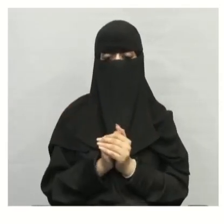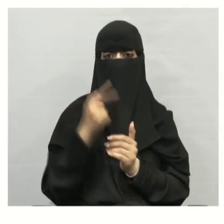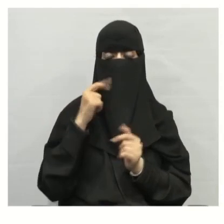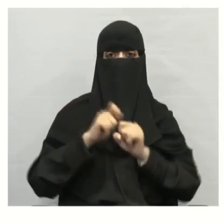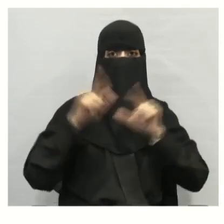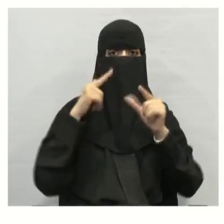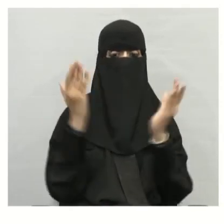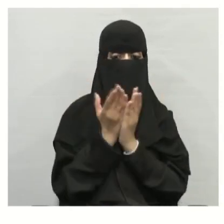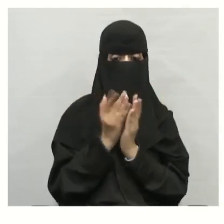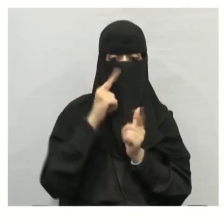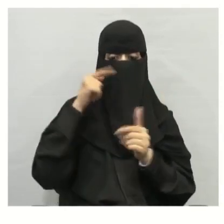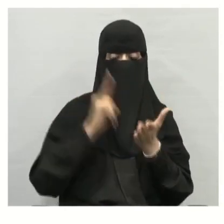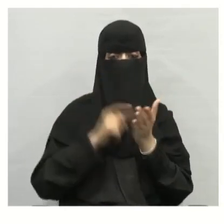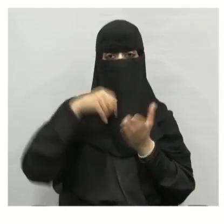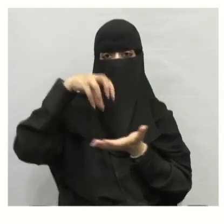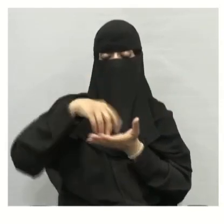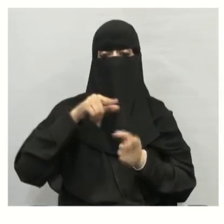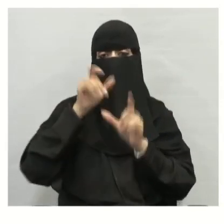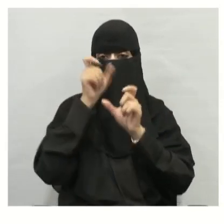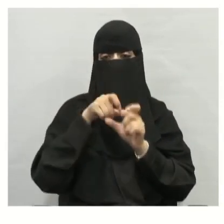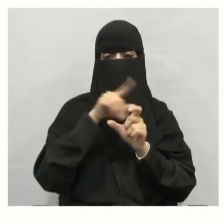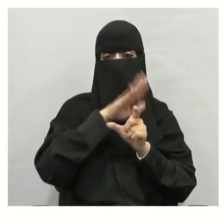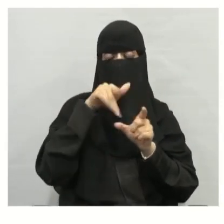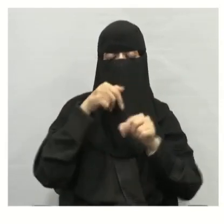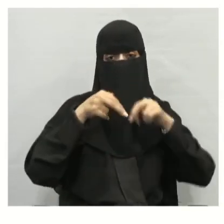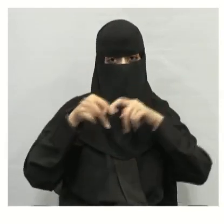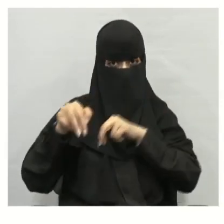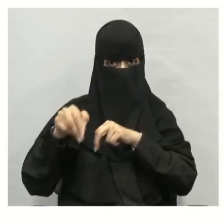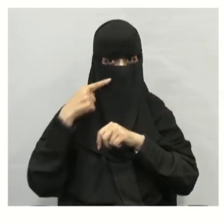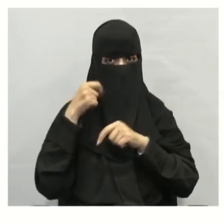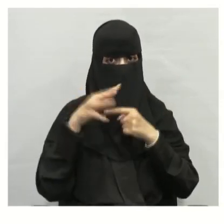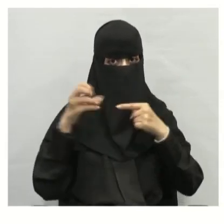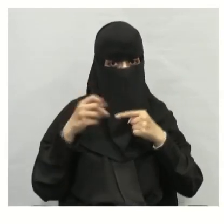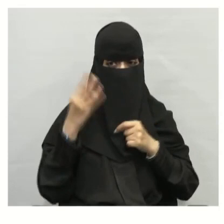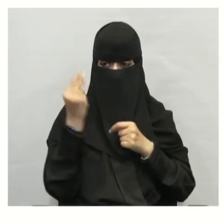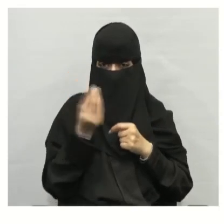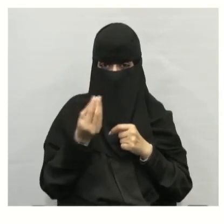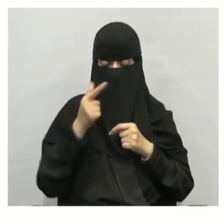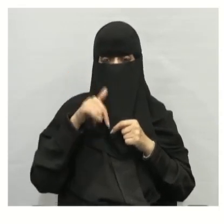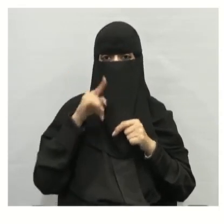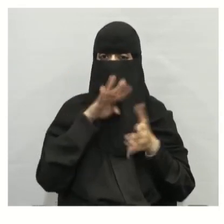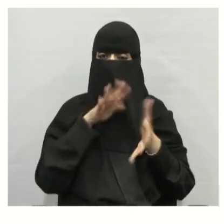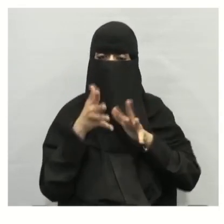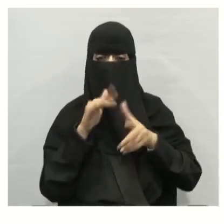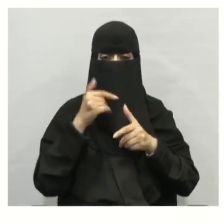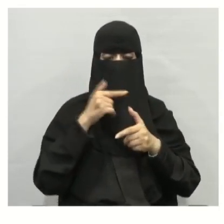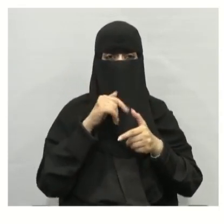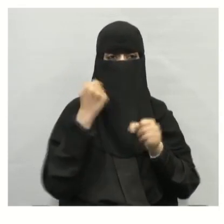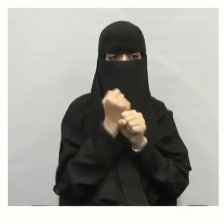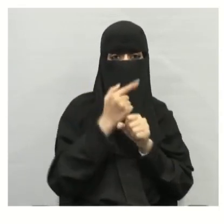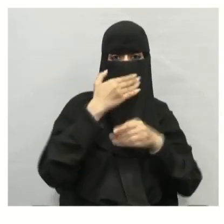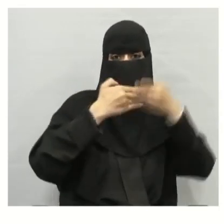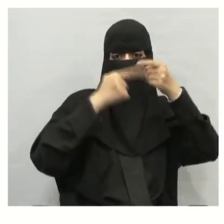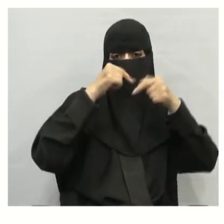أيضا إذا ظهرت الدراسة أنه موطن لأحد الحيوانات المهددة بالانقراض أو أن مثلا أعمال البناء ستؤثر